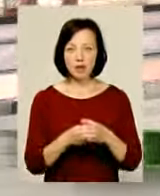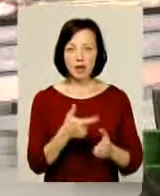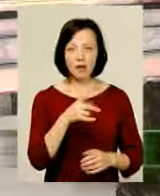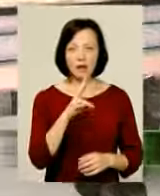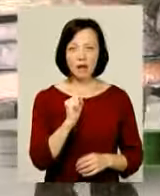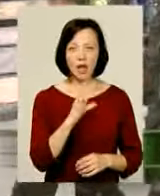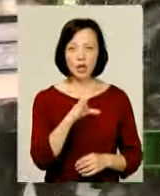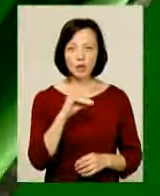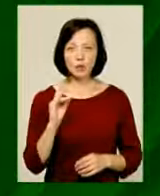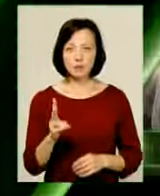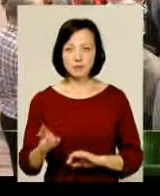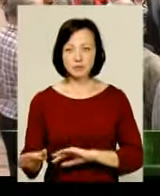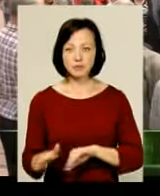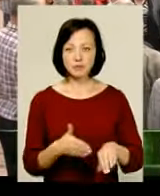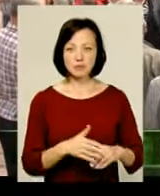Гнатюком.